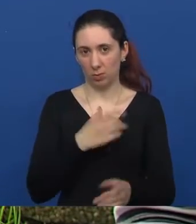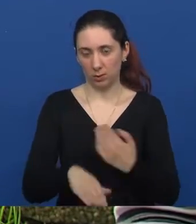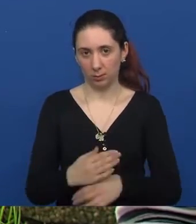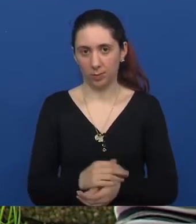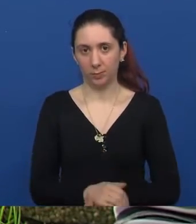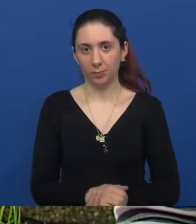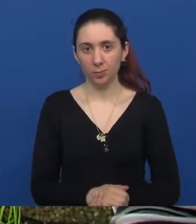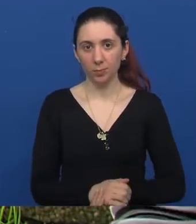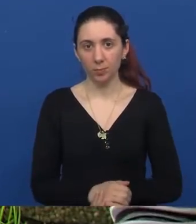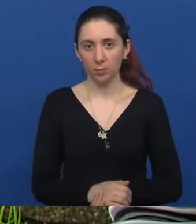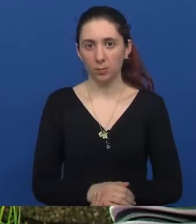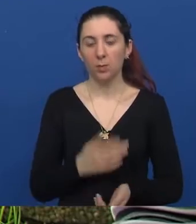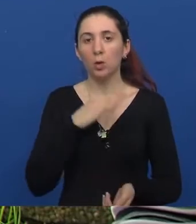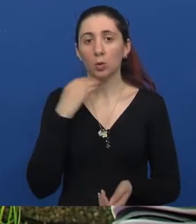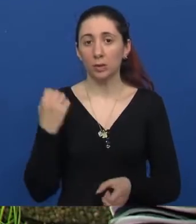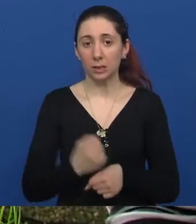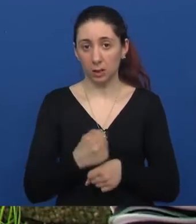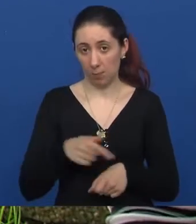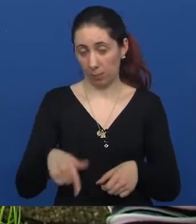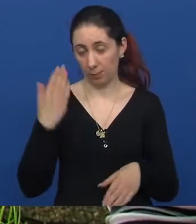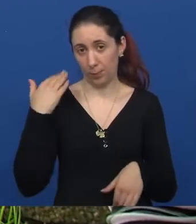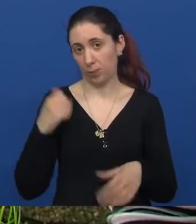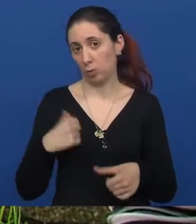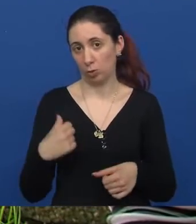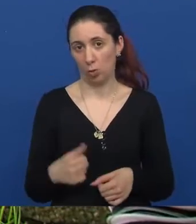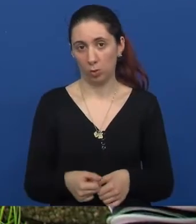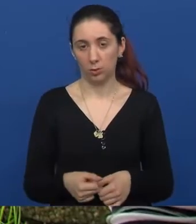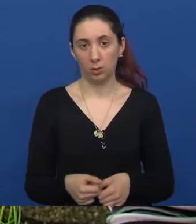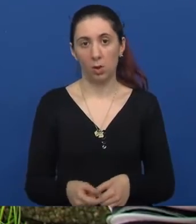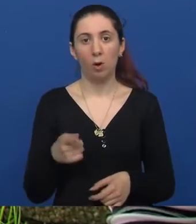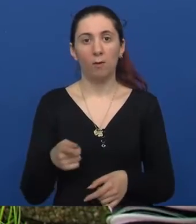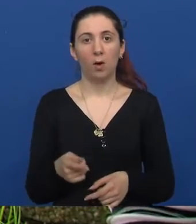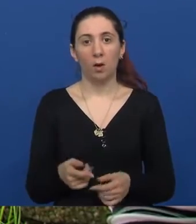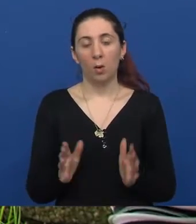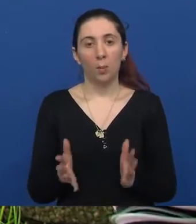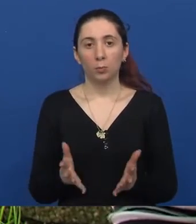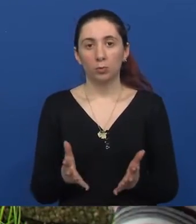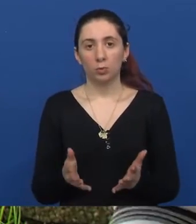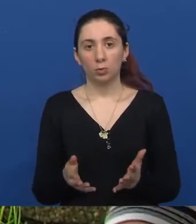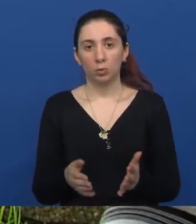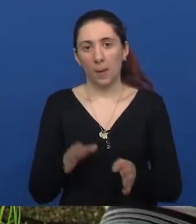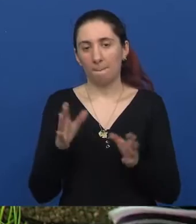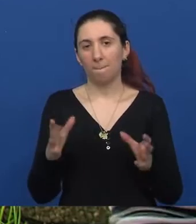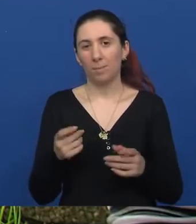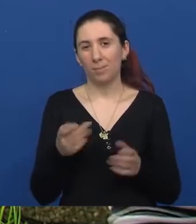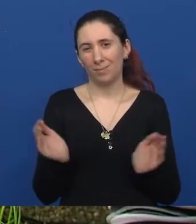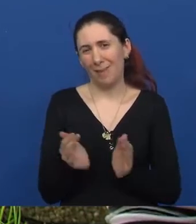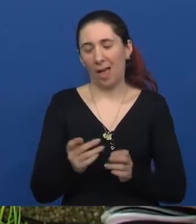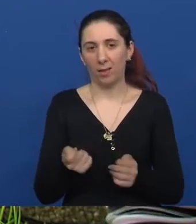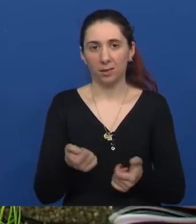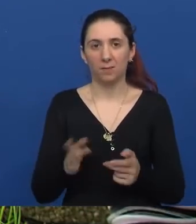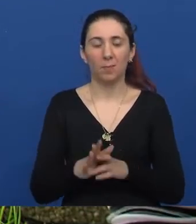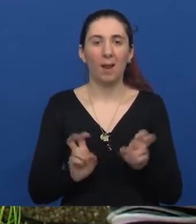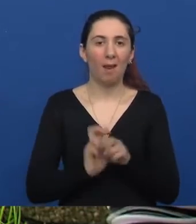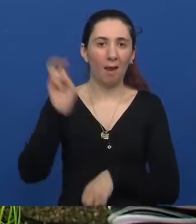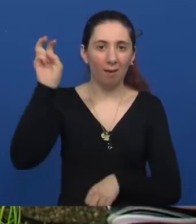posljednjih godina, ajmo reći, dosta napravilo. Mislim što se tiče ovih nekih, možda i manjih stvari, znači ne znam,